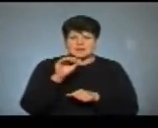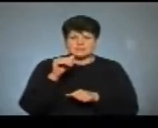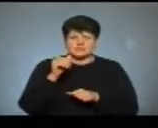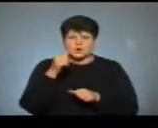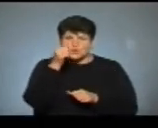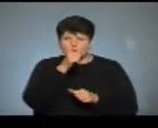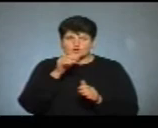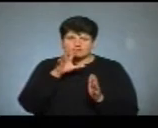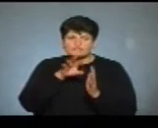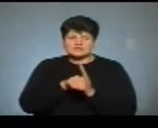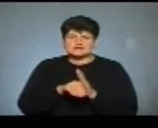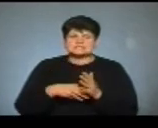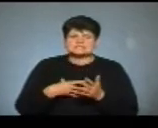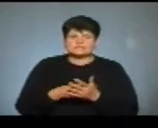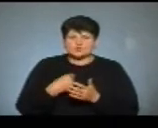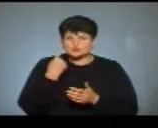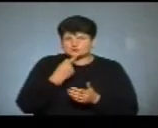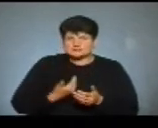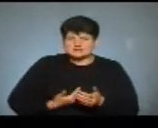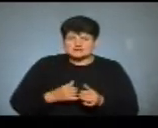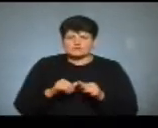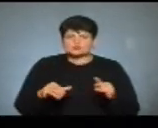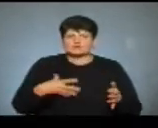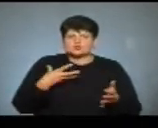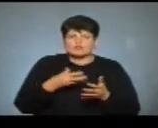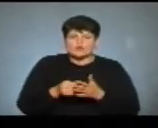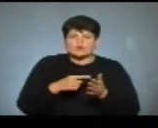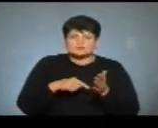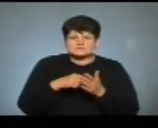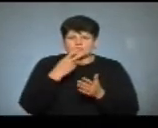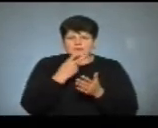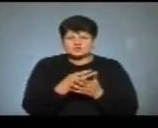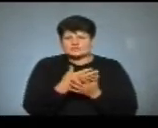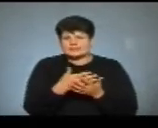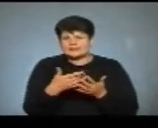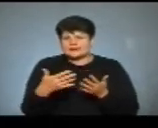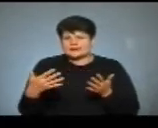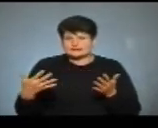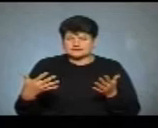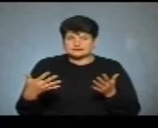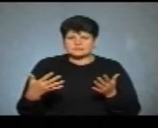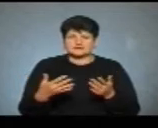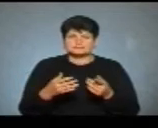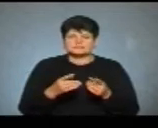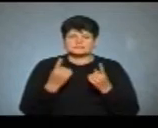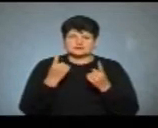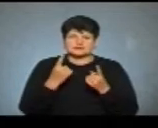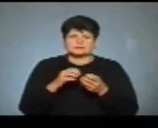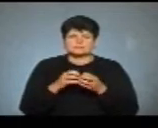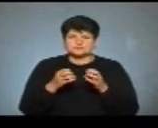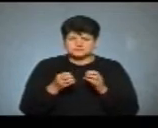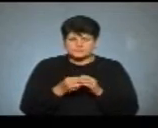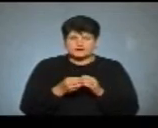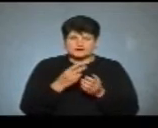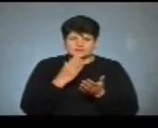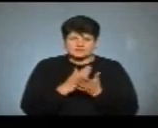свого особистого життя в розвиток свого міста. Вбачаю декілька таких доволі кардинальних, суттєвих проблем, які в